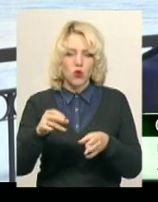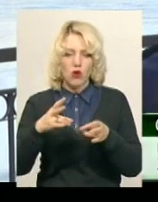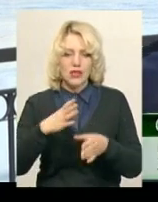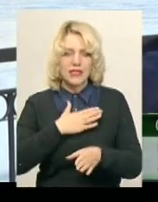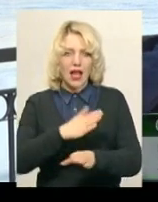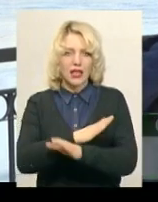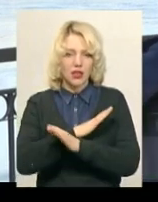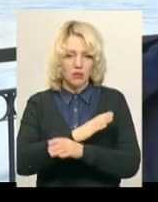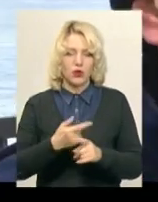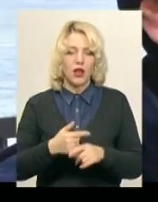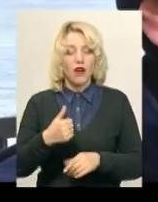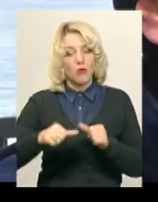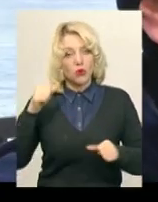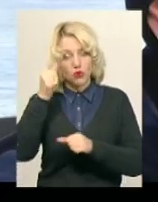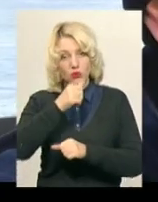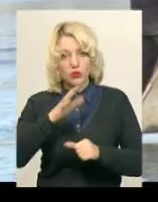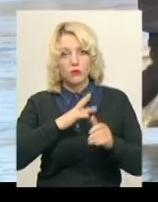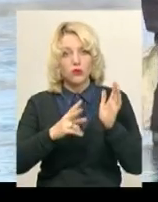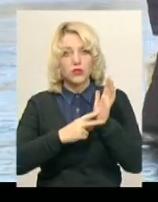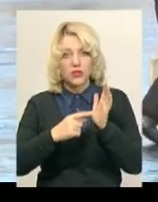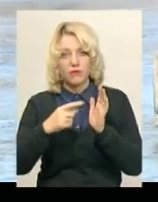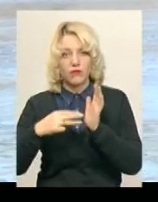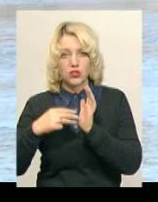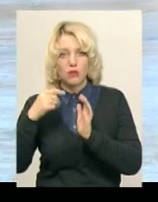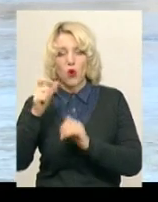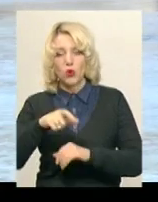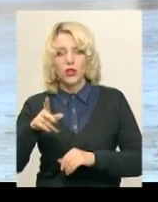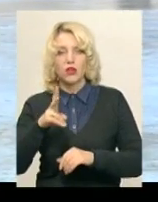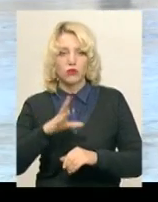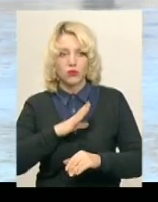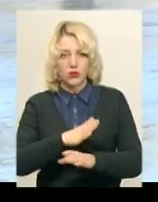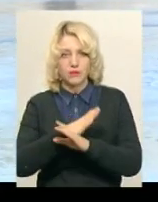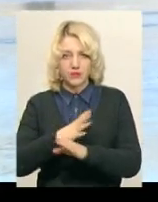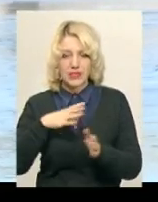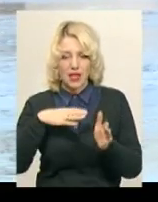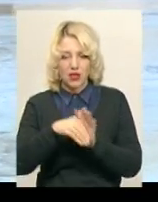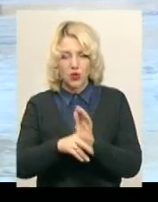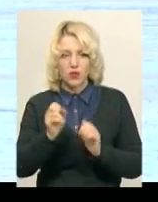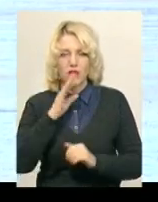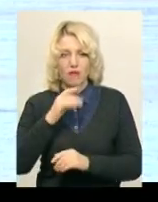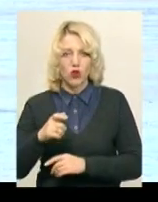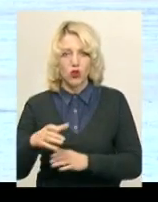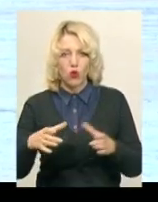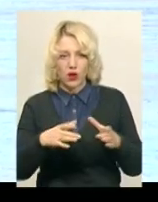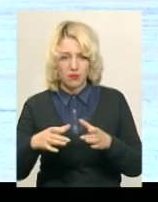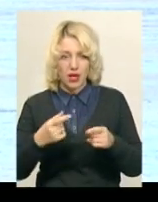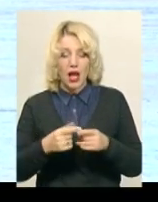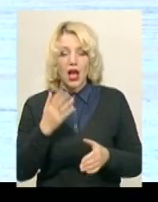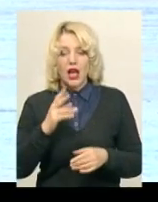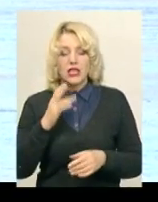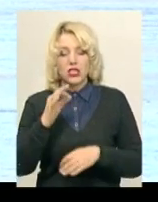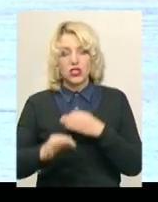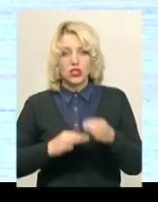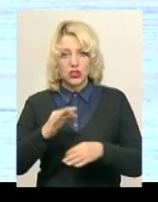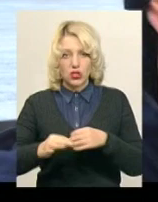безпосередньо загинули під час зимової риболовлі. Рятувальник каже, його колеги чергують на водоймі цілодобово, та коли хто провалиться під кригу,